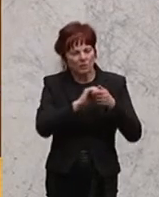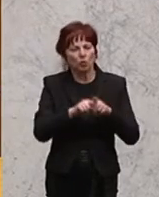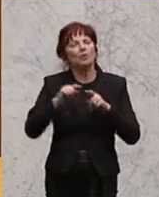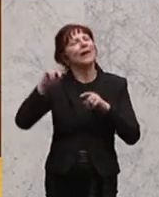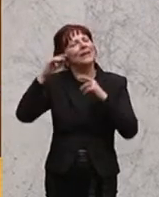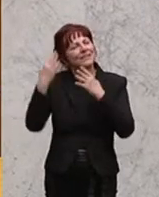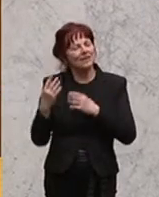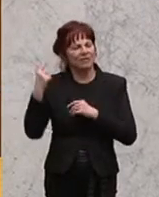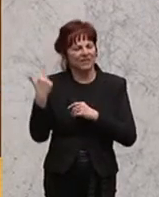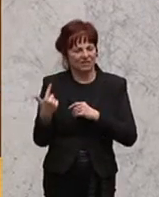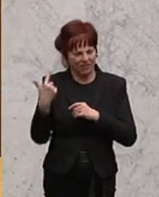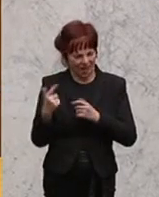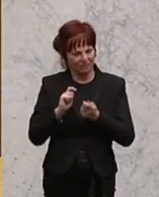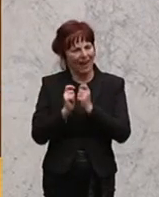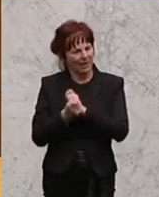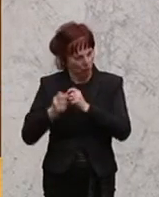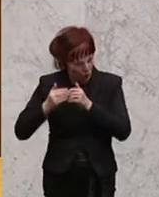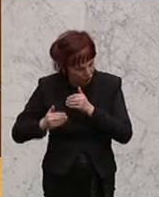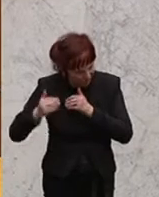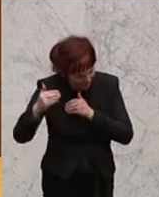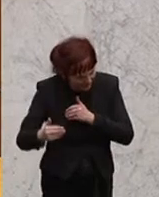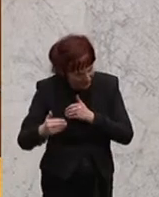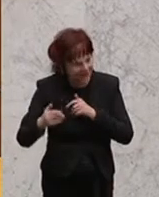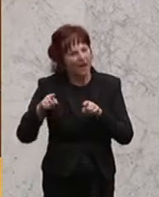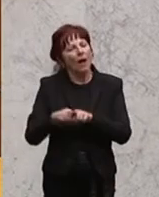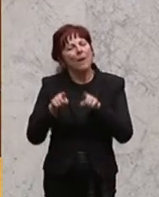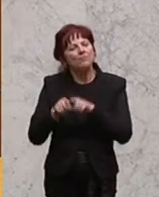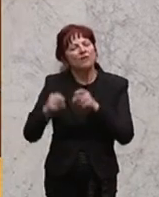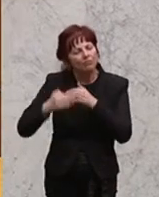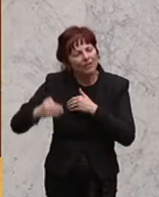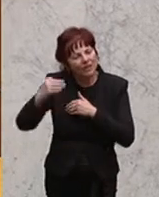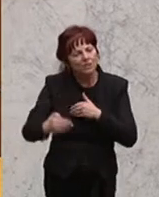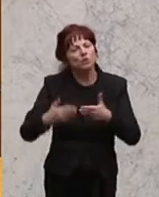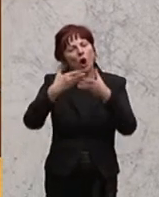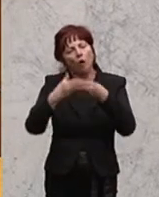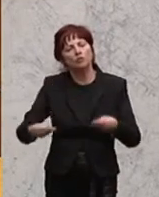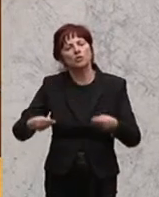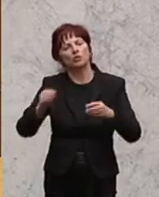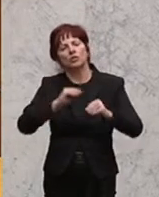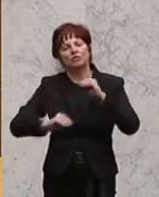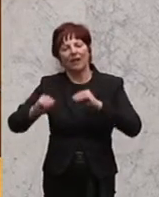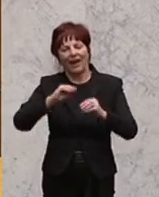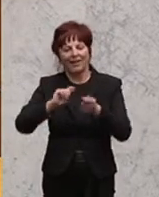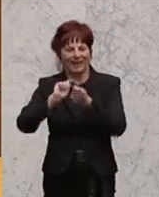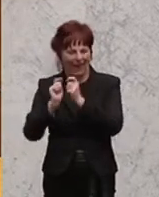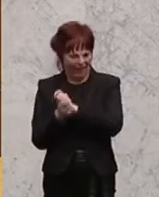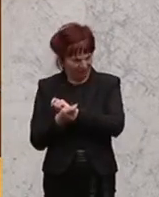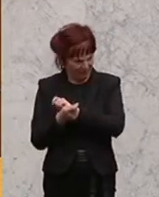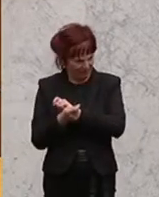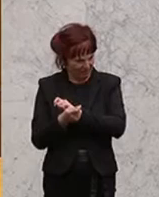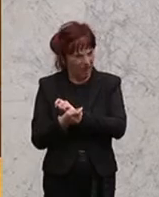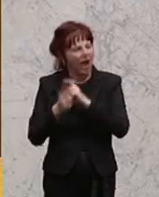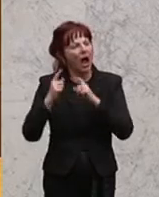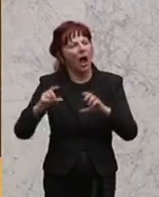Änderung wird die Frist zur Auflösung der Vereine und die Frist der Anerkennung des Statuten gemäß des Ausschusses geänderten Fassungen der